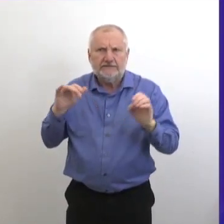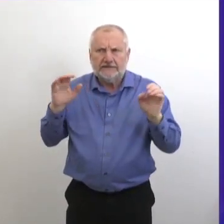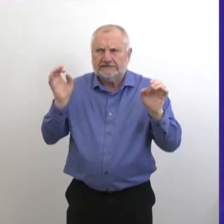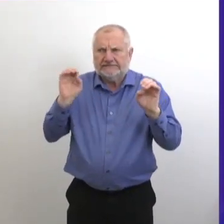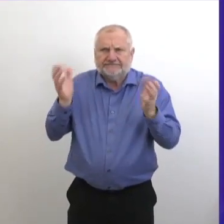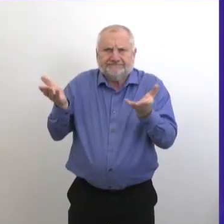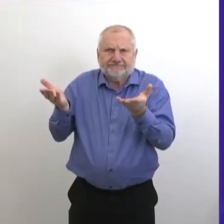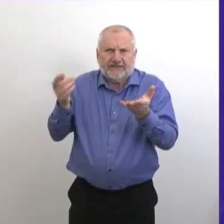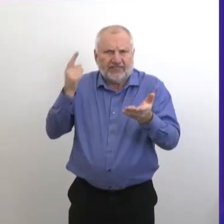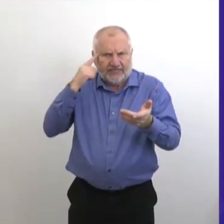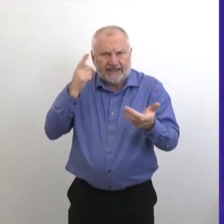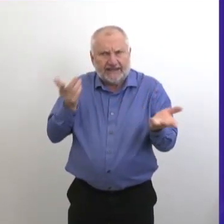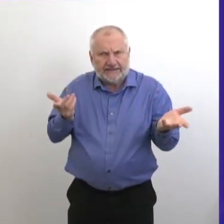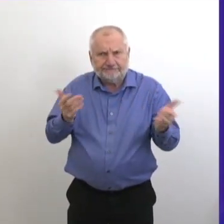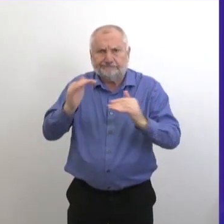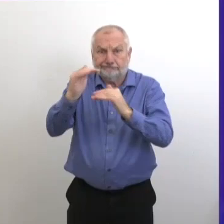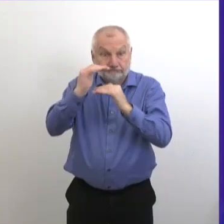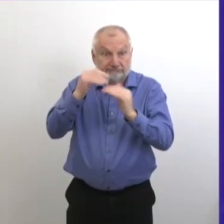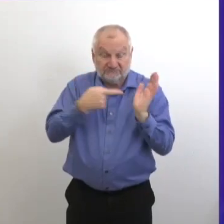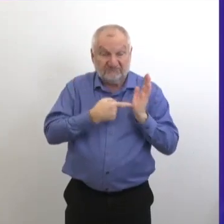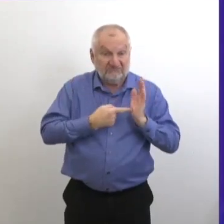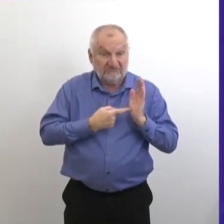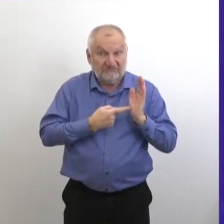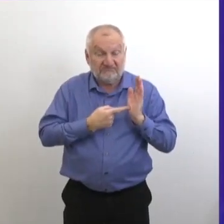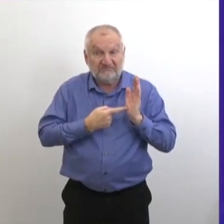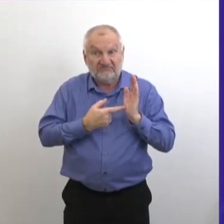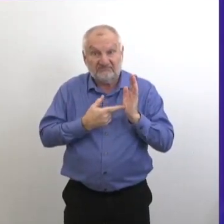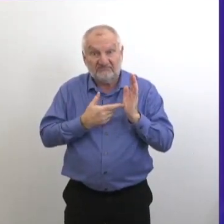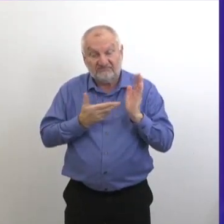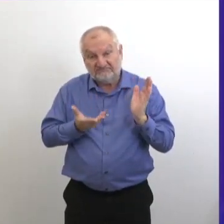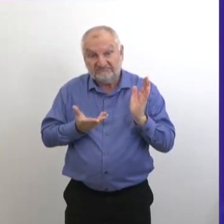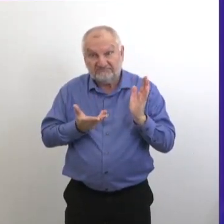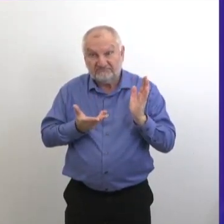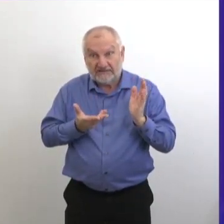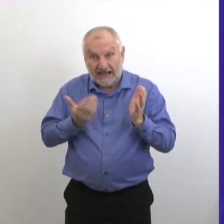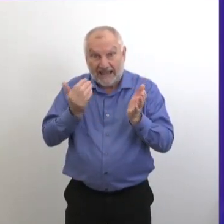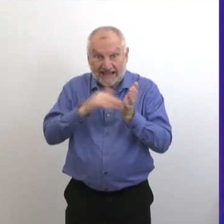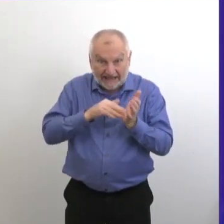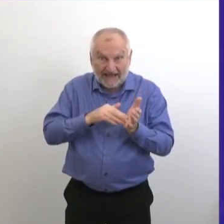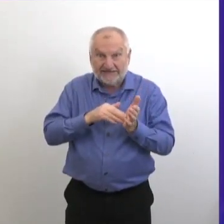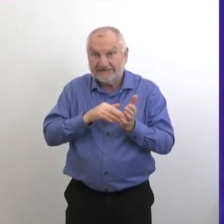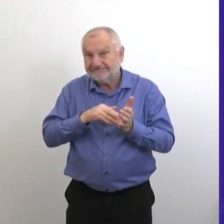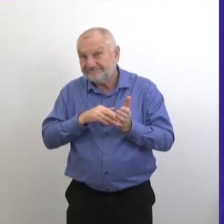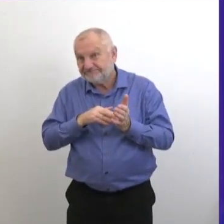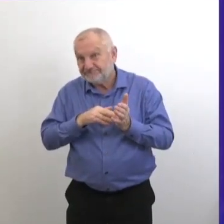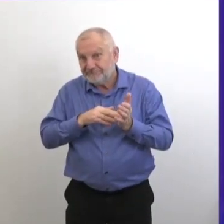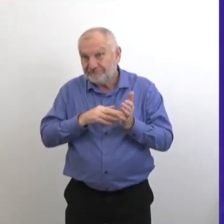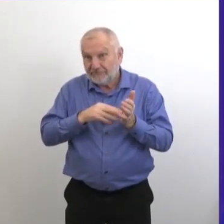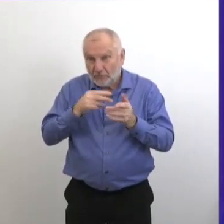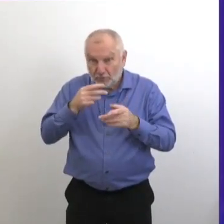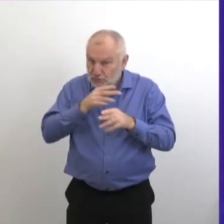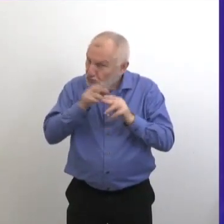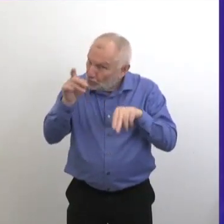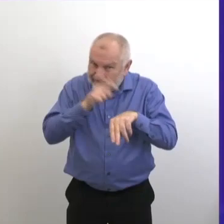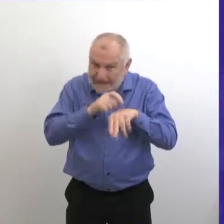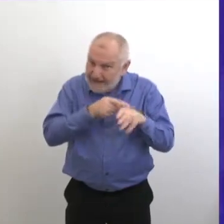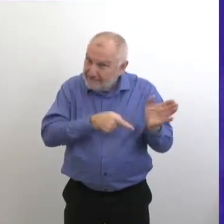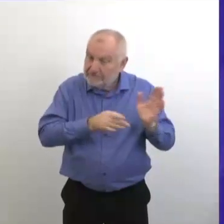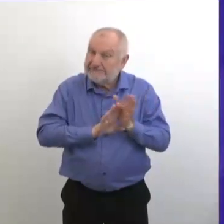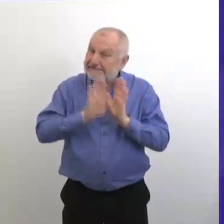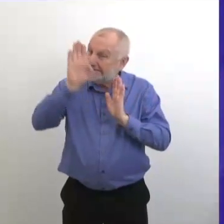on est obligé de mettre en place des mesures très, très strictes pour un temps qu'on espère très limité, parce qu'il nous faut absolument reprendre le contrôle de ces chiffres.